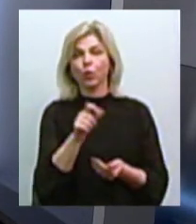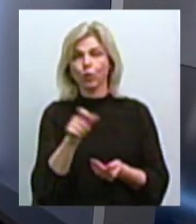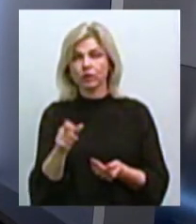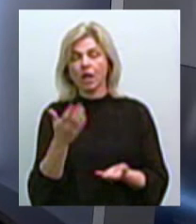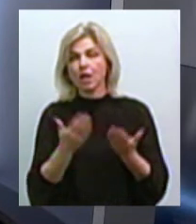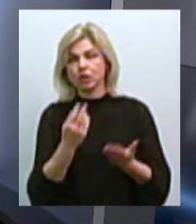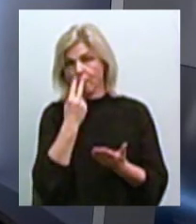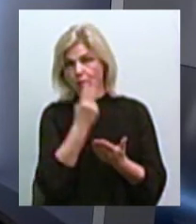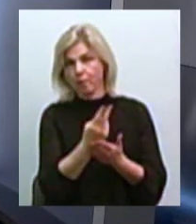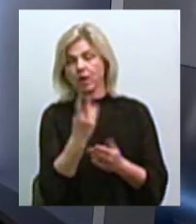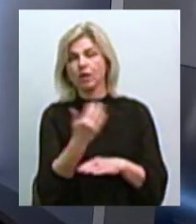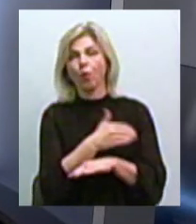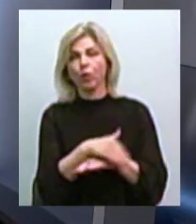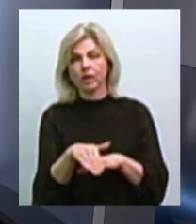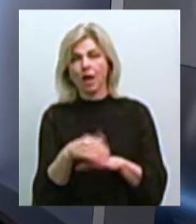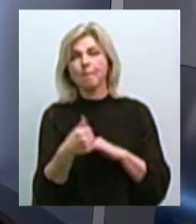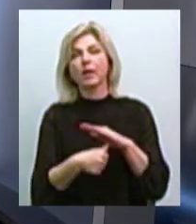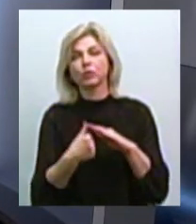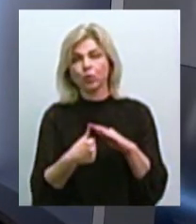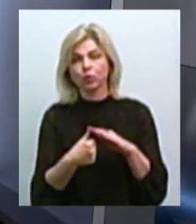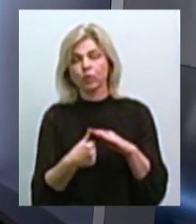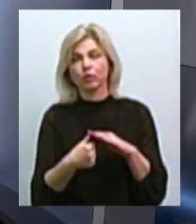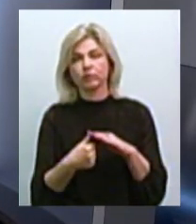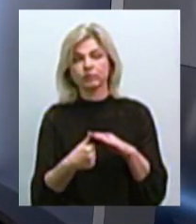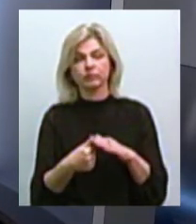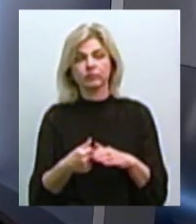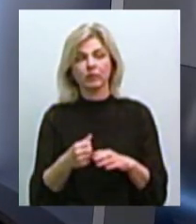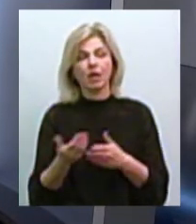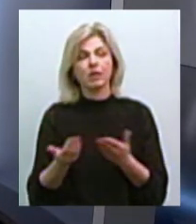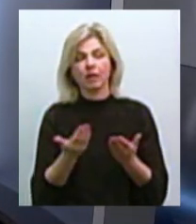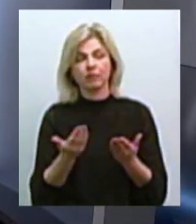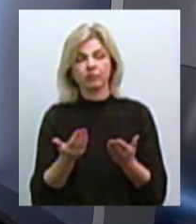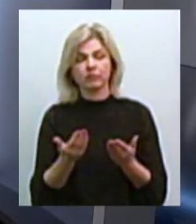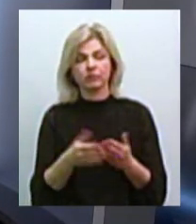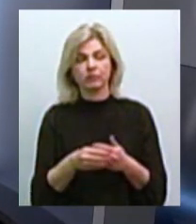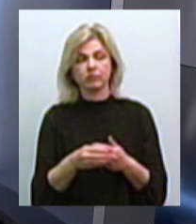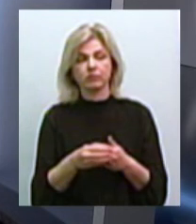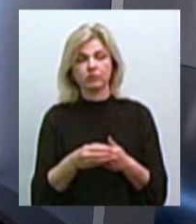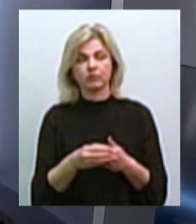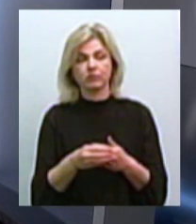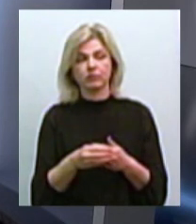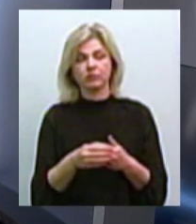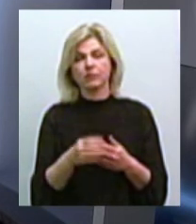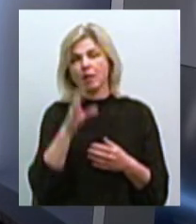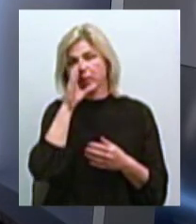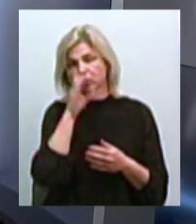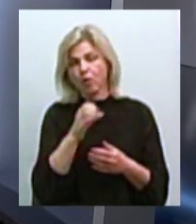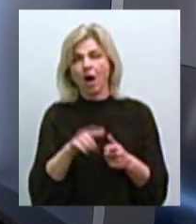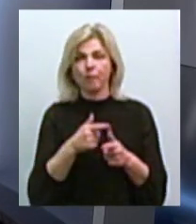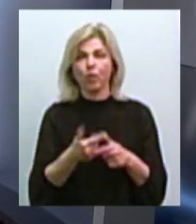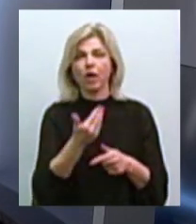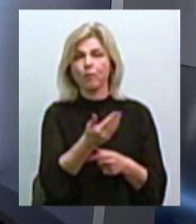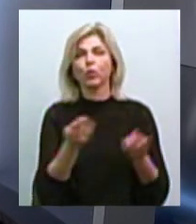побачили на вулиці безпритульного, які безпритомні або йому потрібна